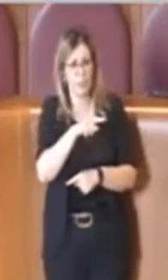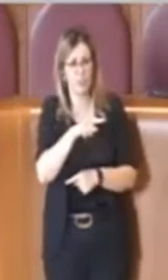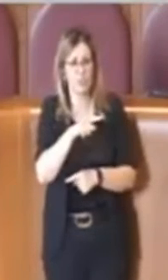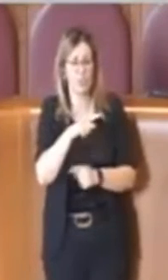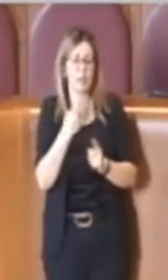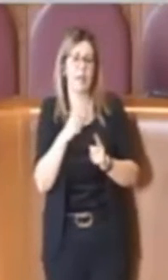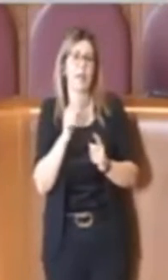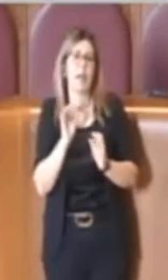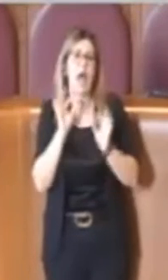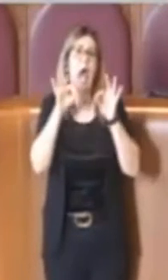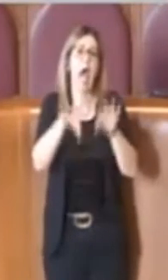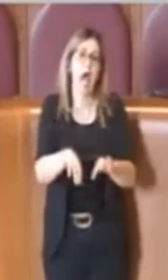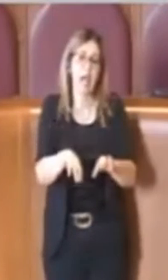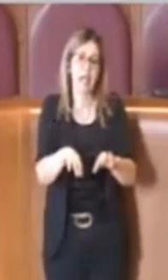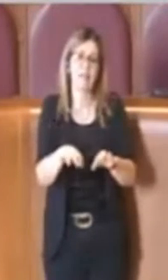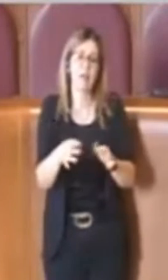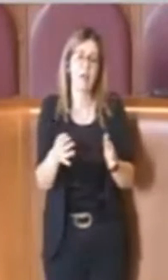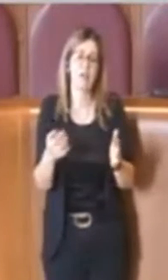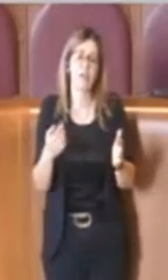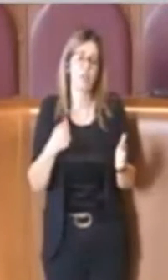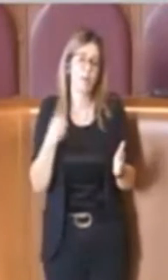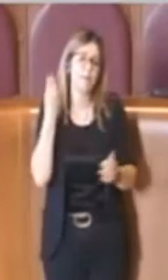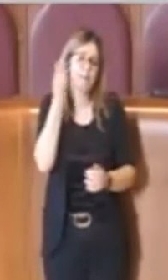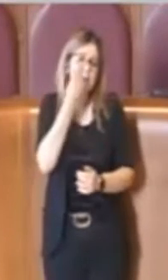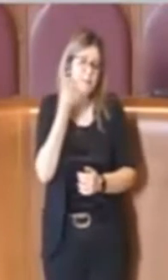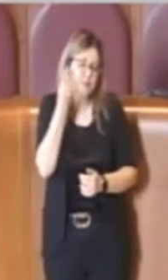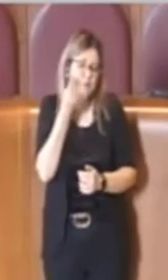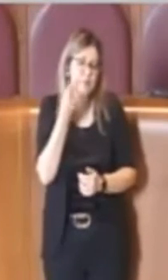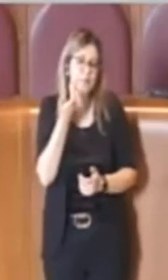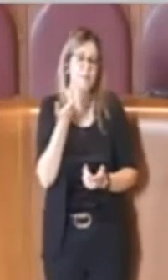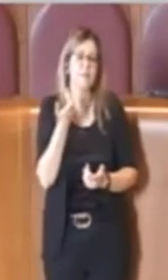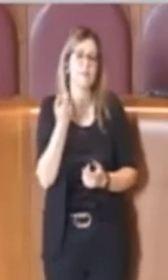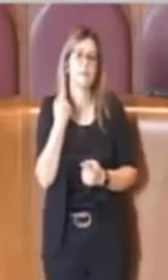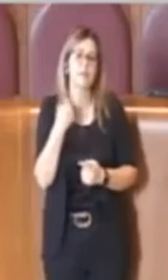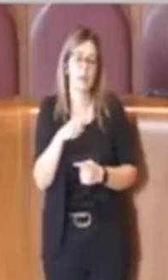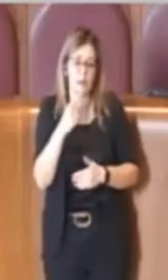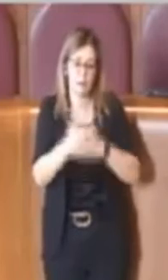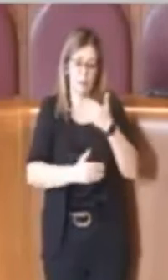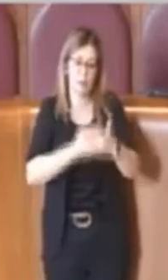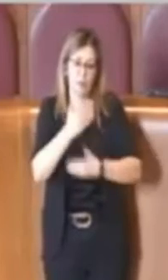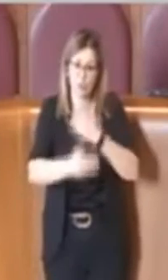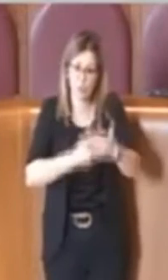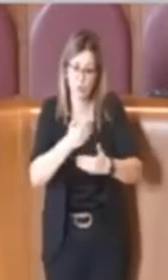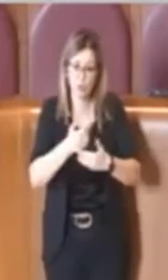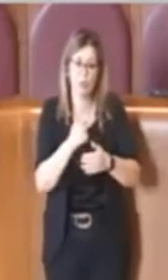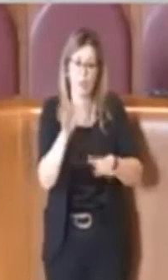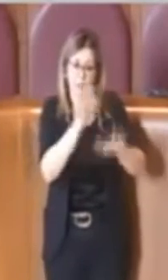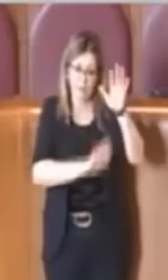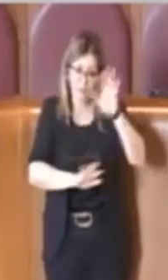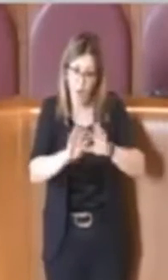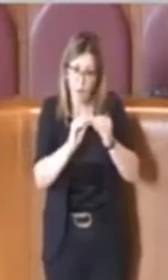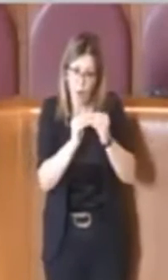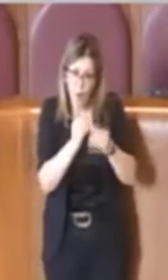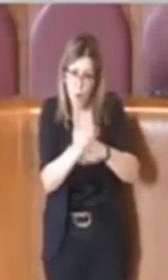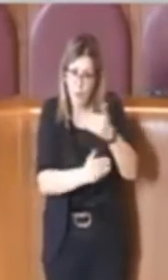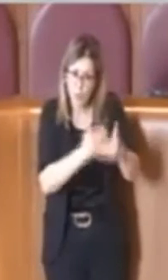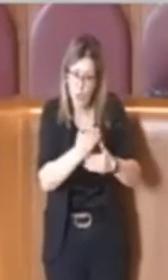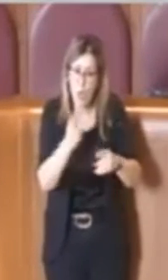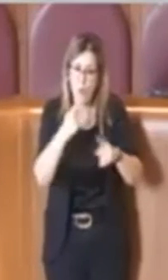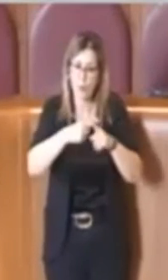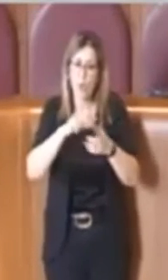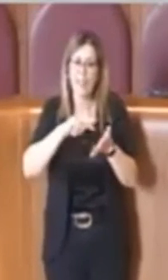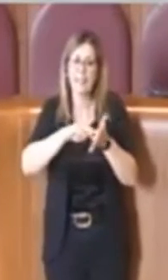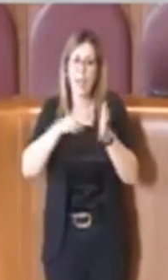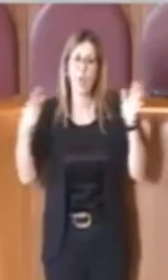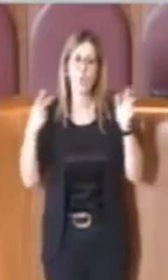realizzare. Però penso che l'informatizzazione dei processi, la tecnologia, l'informatica ci può aiutare.